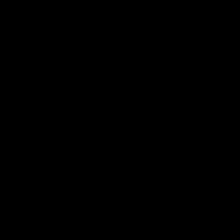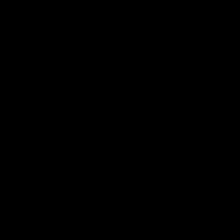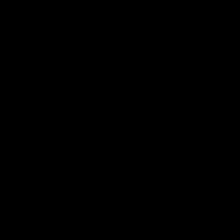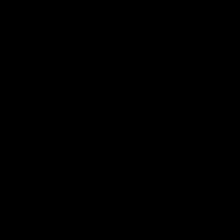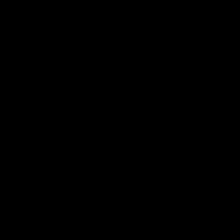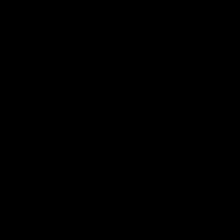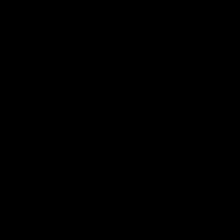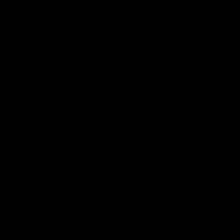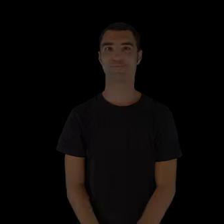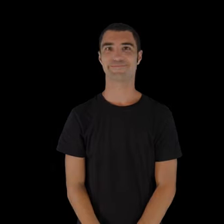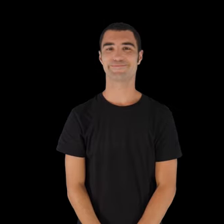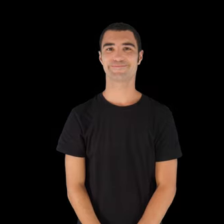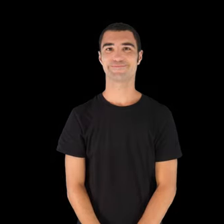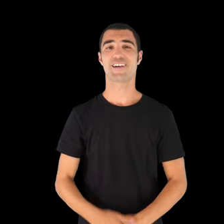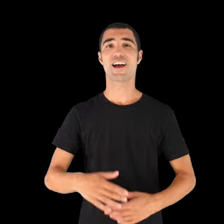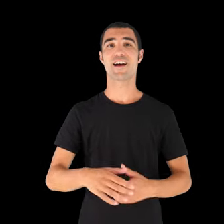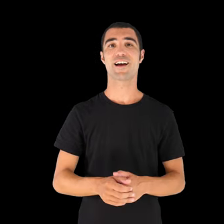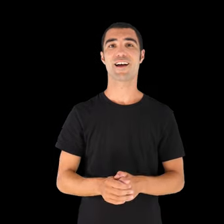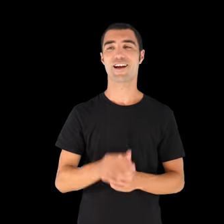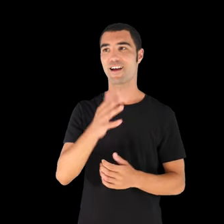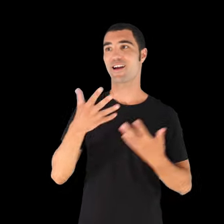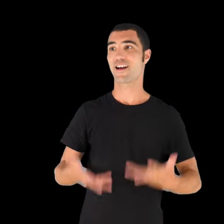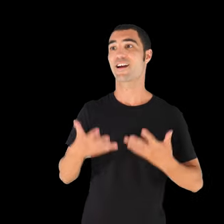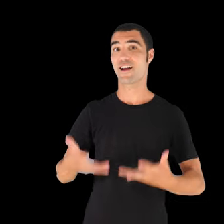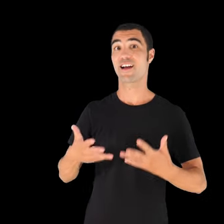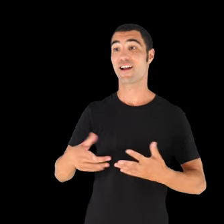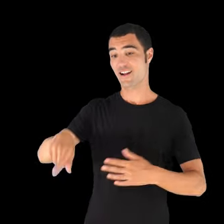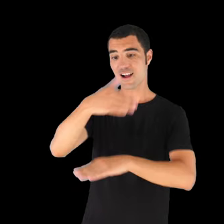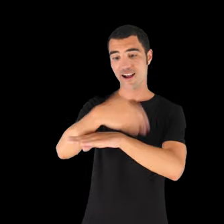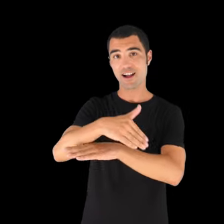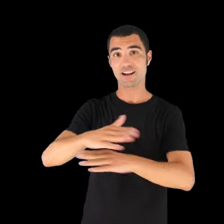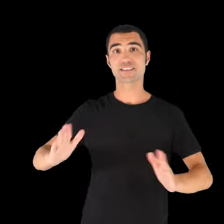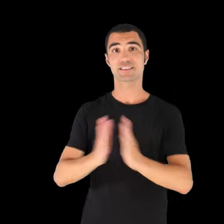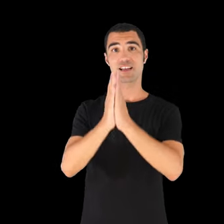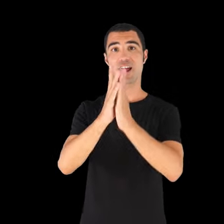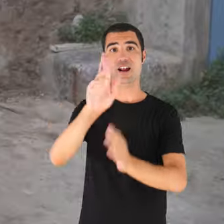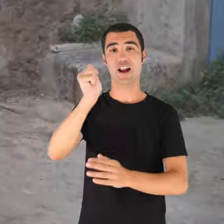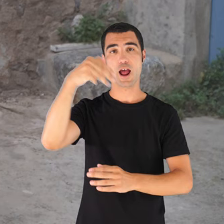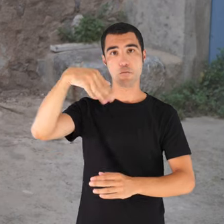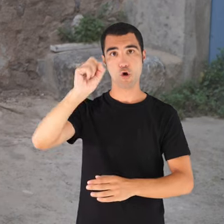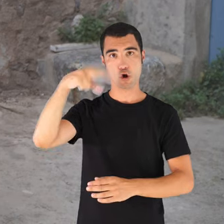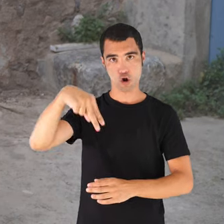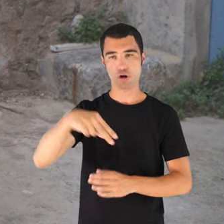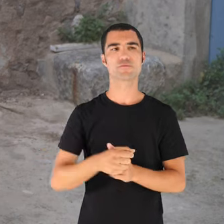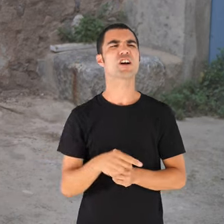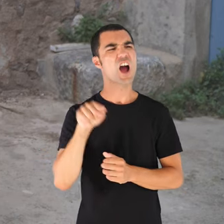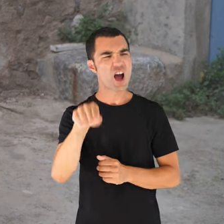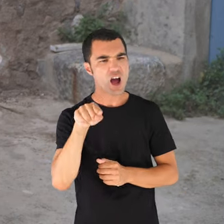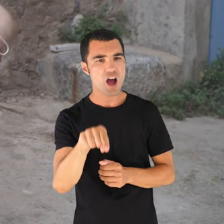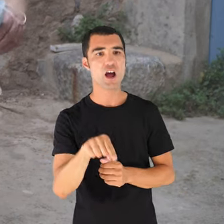Ara aquí, és la carrera de Sant Ramon i aquí és el tinyidor.